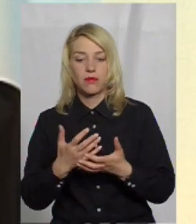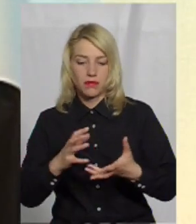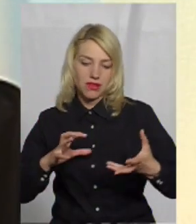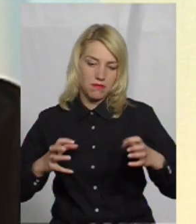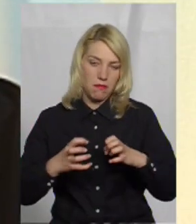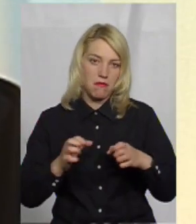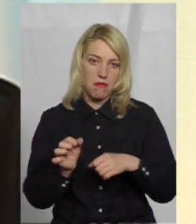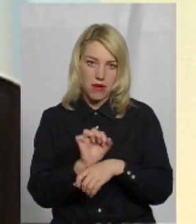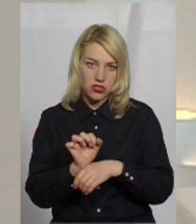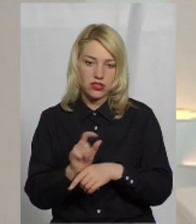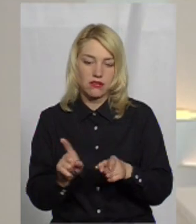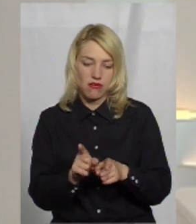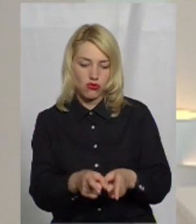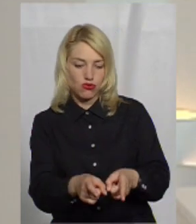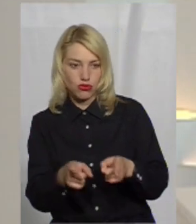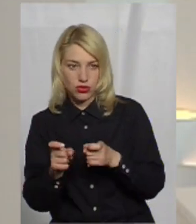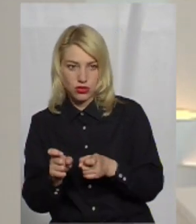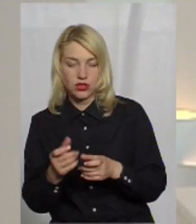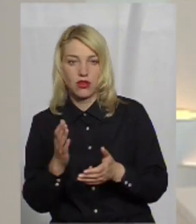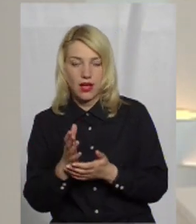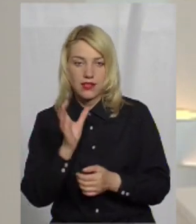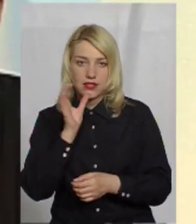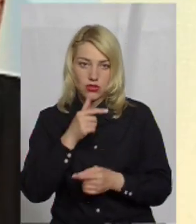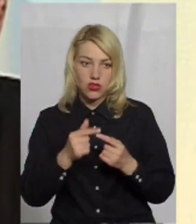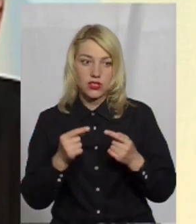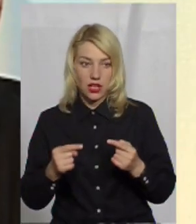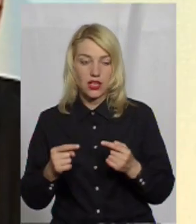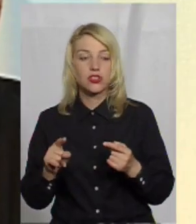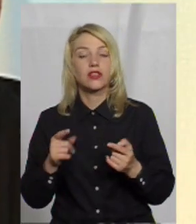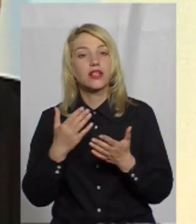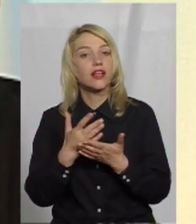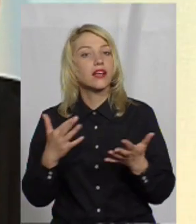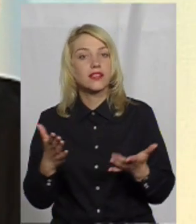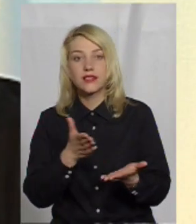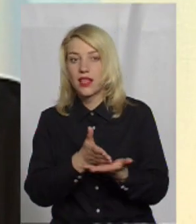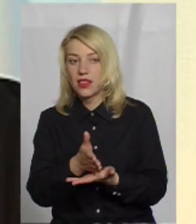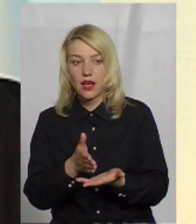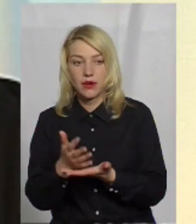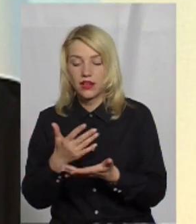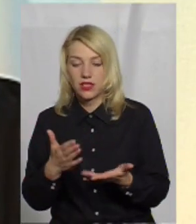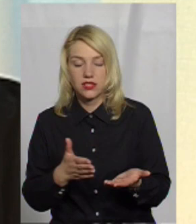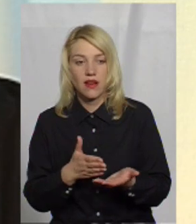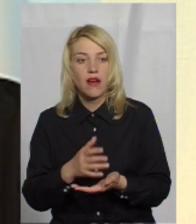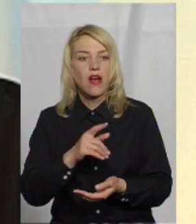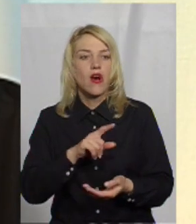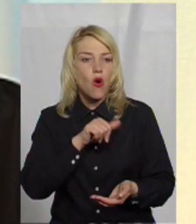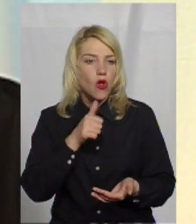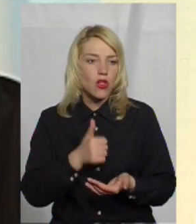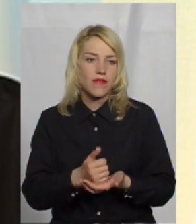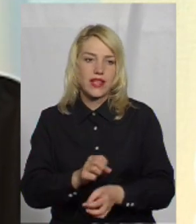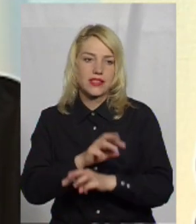машини так само збираються доставати першими. Є і серйозні речі. Тому різні напрямки, різні варіанти, але головне